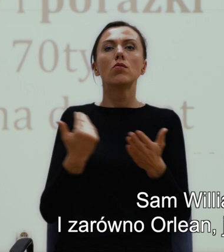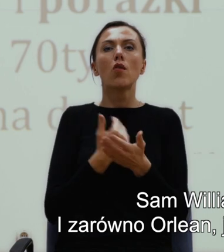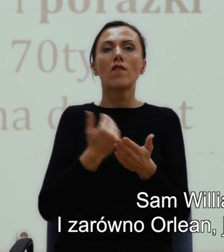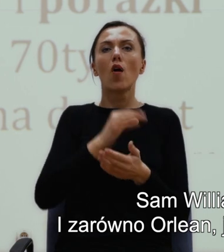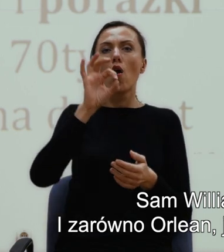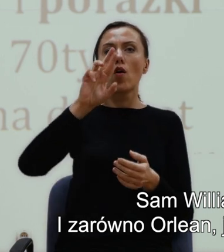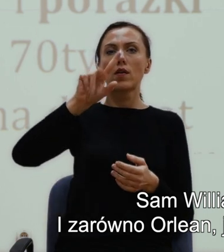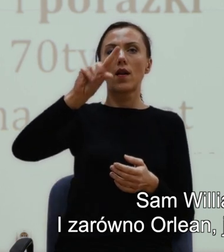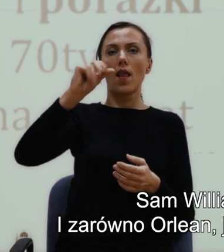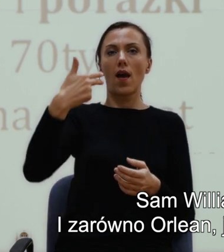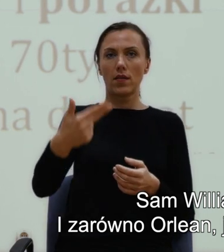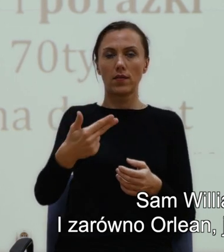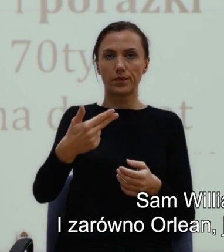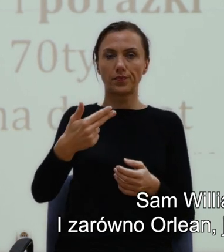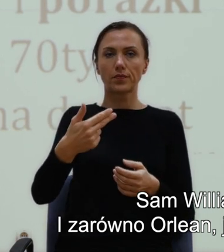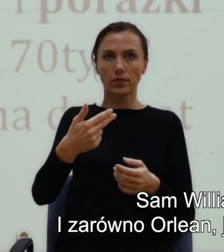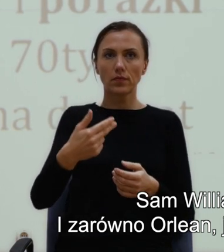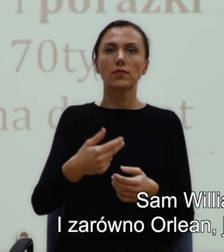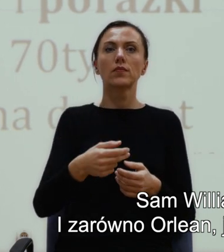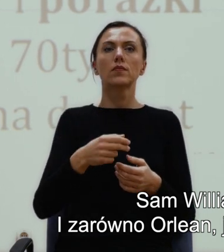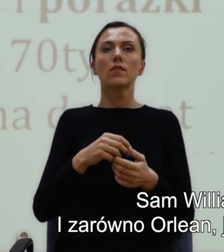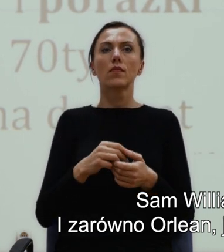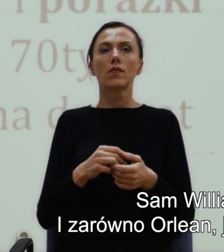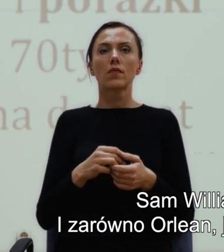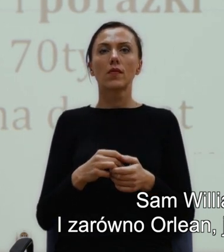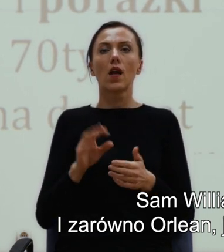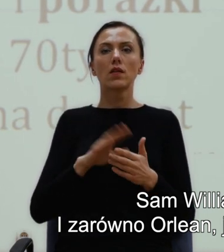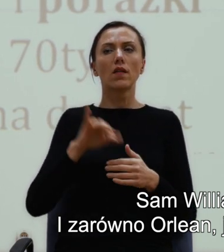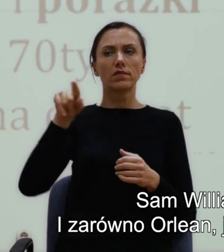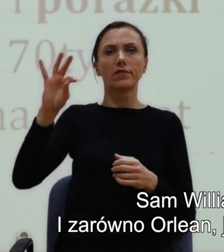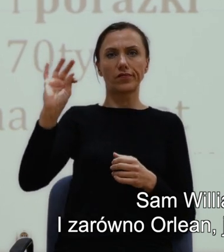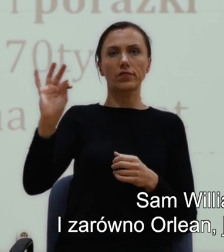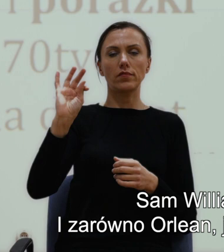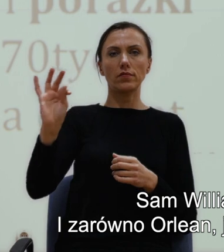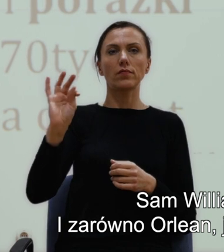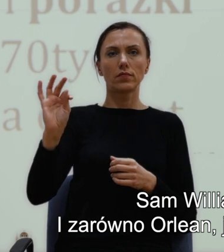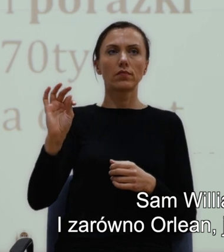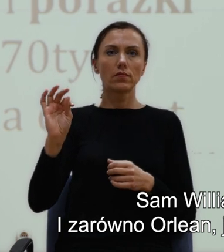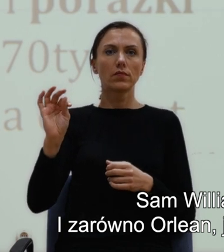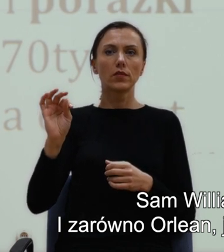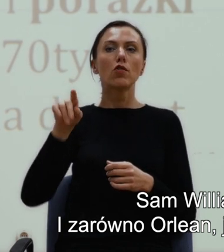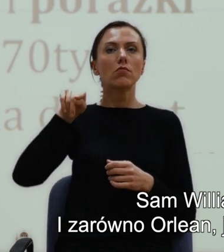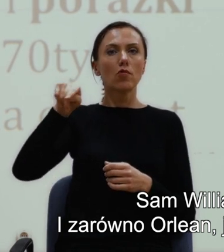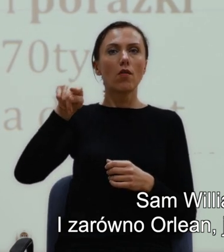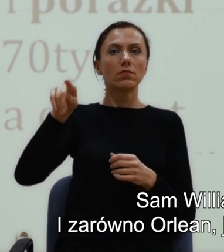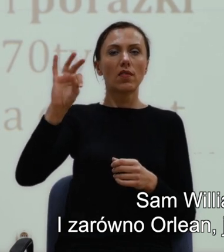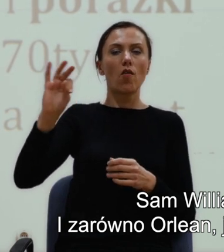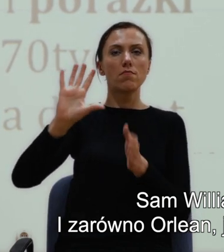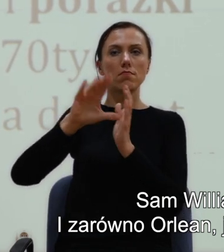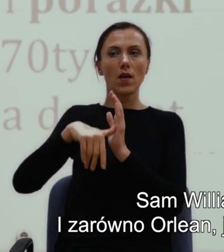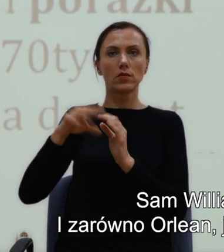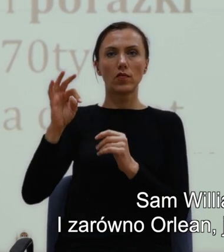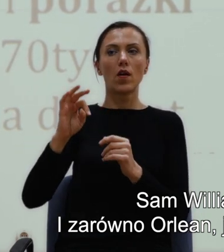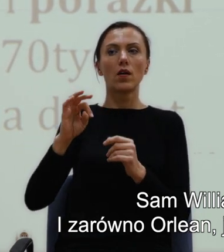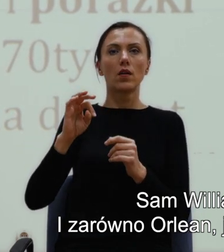właśnie to jest to miasto, które zarówno Orlean jak i St.